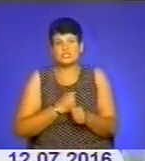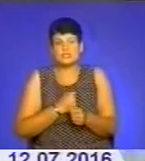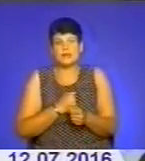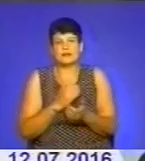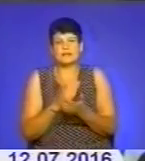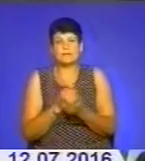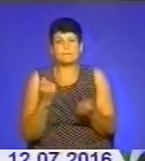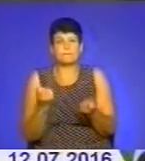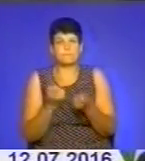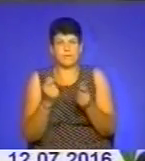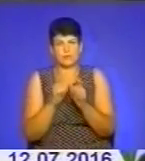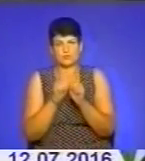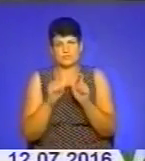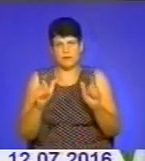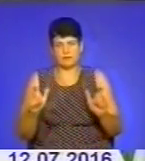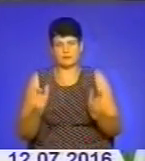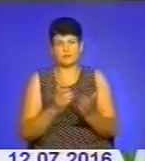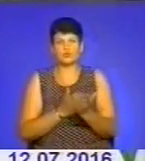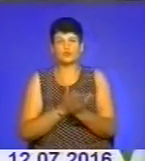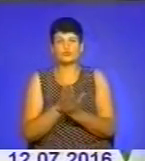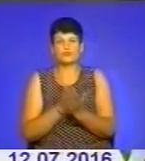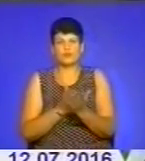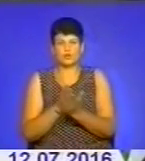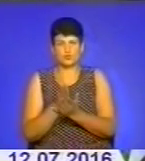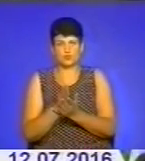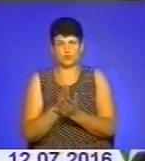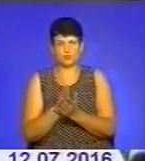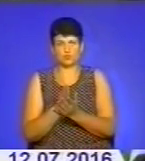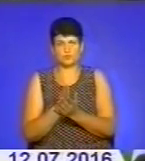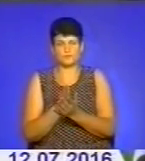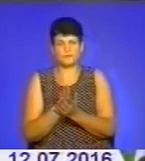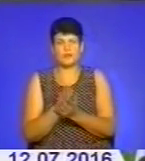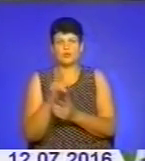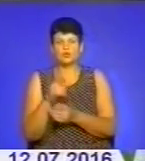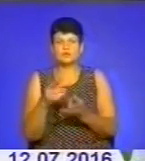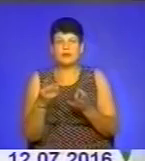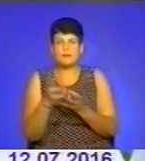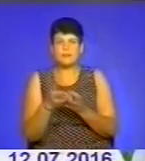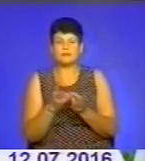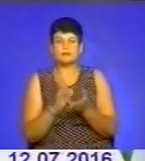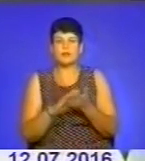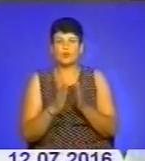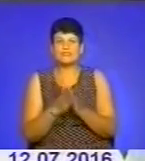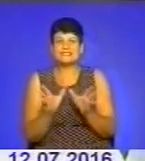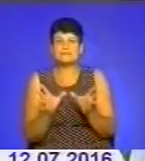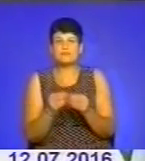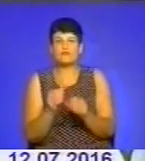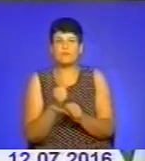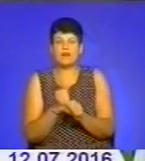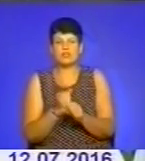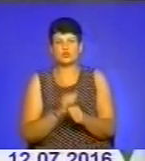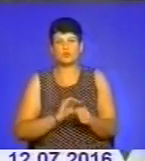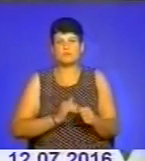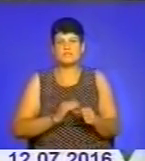інфраструктури. Тому тут важливо налагодити хорошу співпрацю влади, бізнесу, громади,